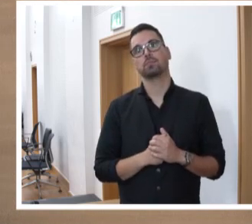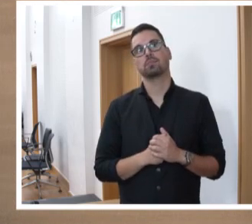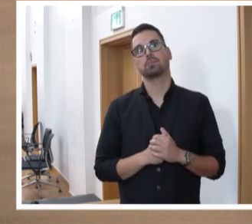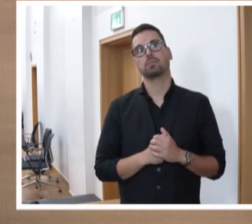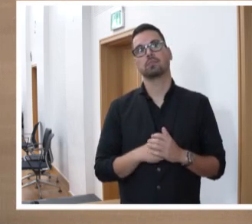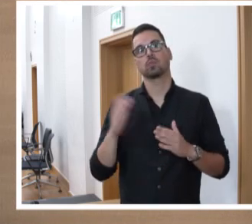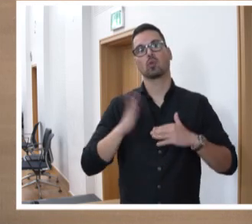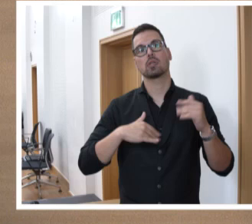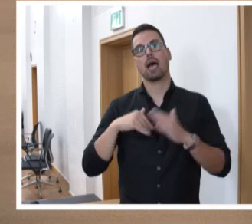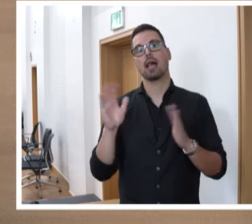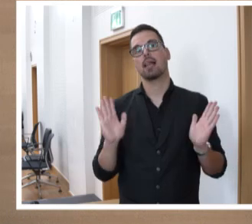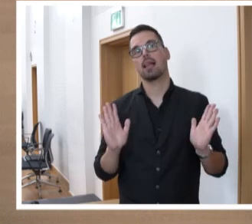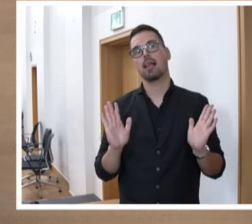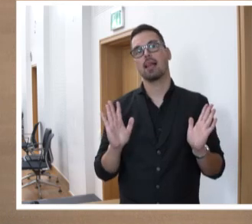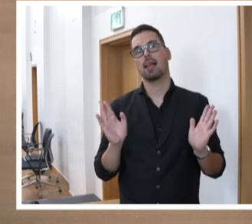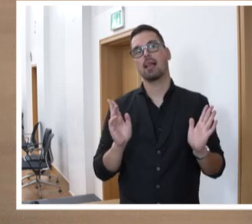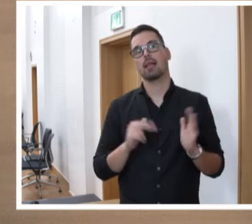Wer enthält sich der Stimme?